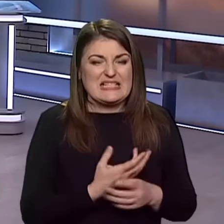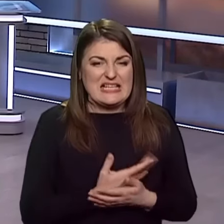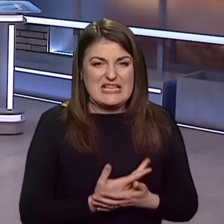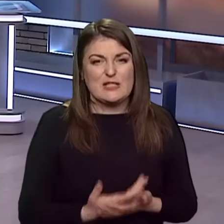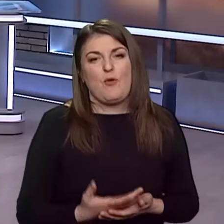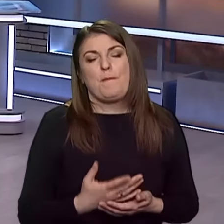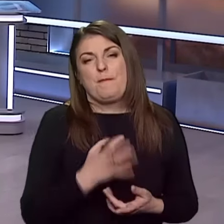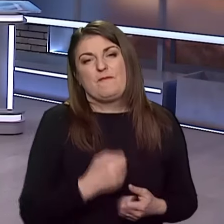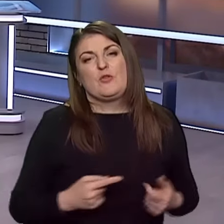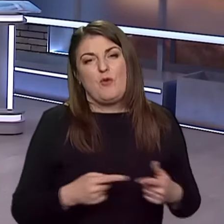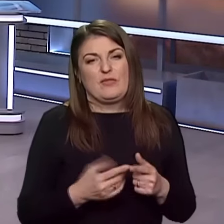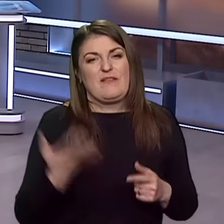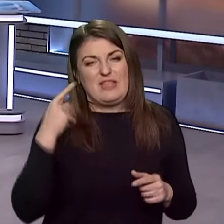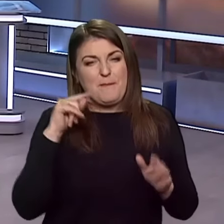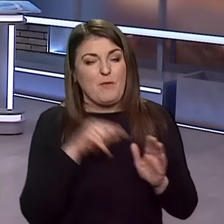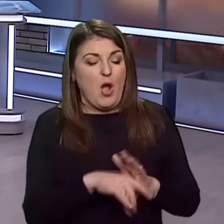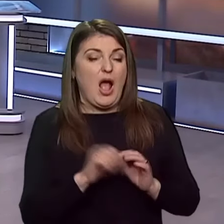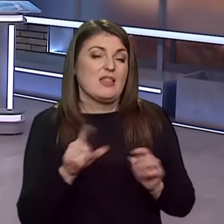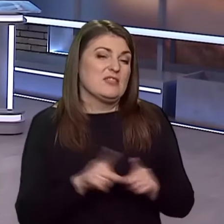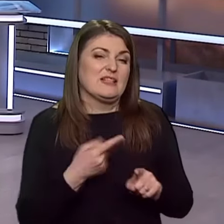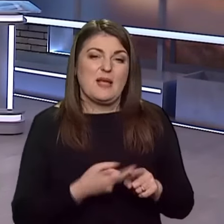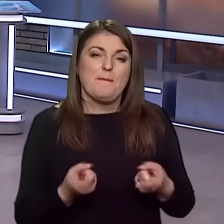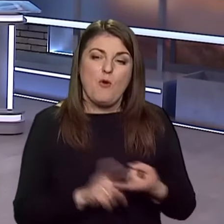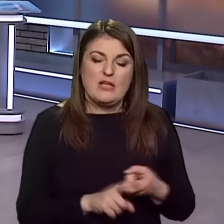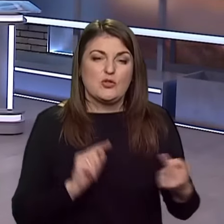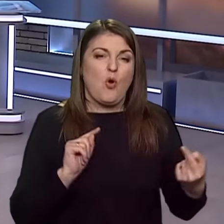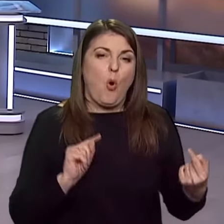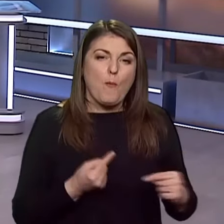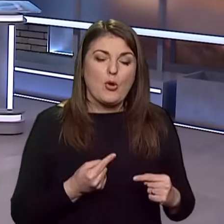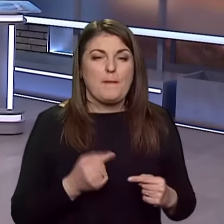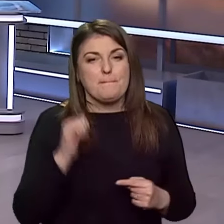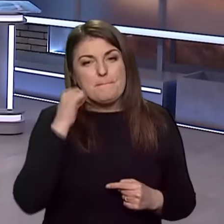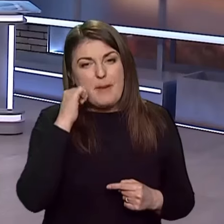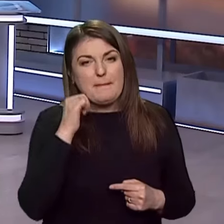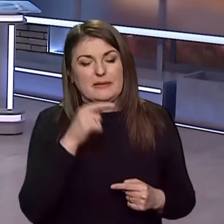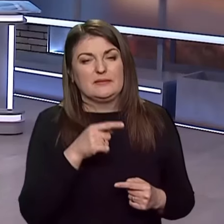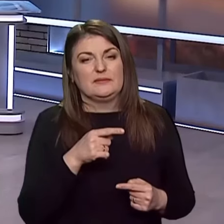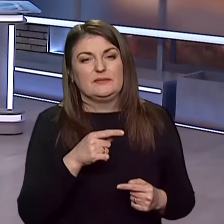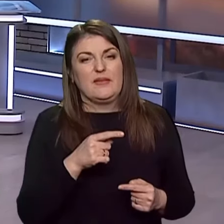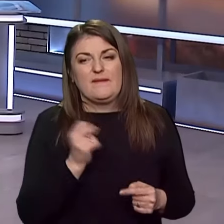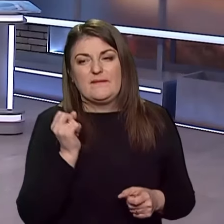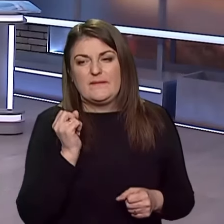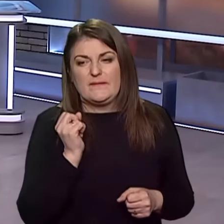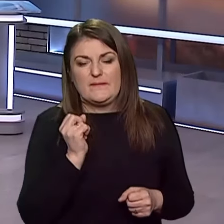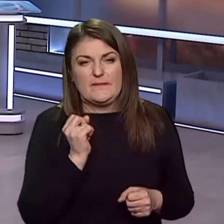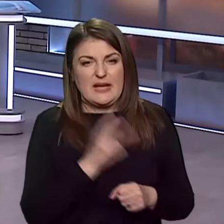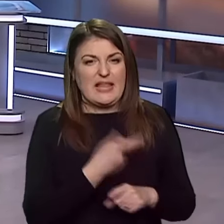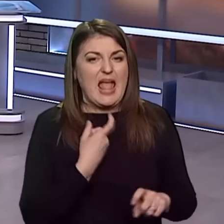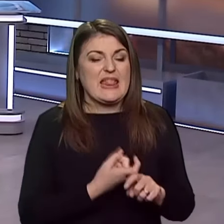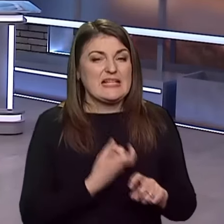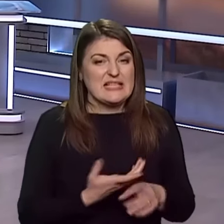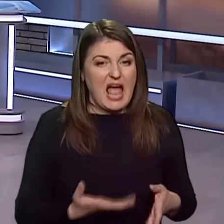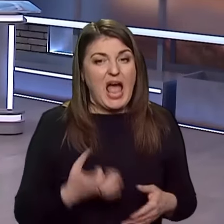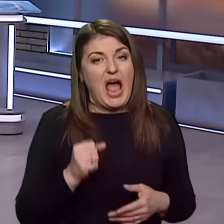відповідно, в тій міфології. Але все-таки це пов'язано з опором і вигнанням, пам'ятник пов'язаний з опором і вигнанням нацистів.